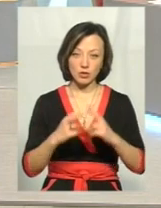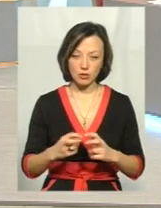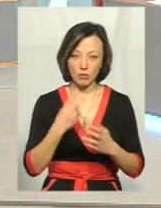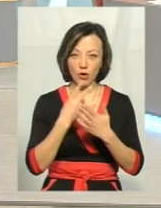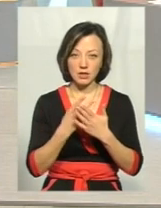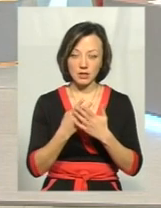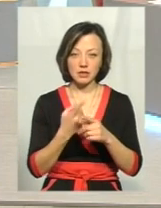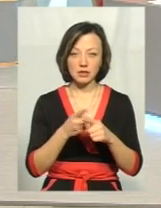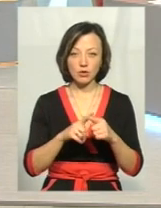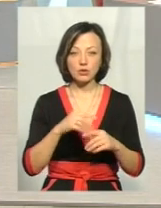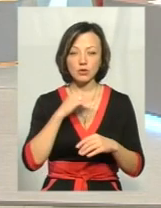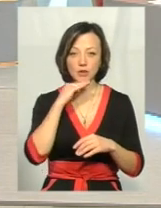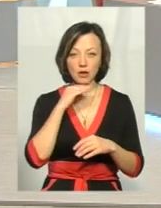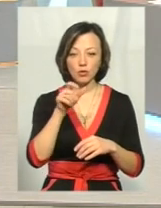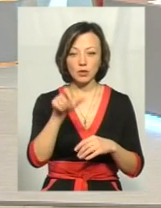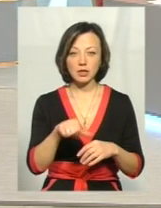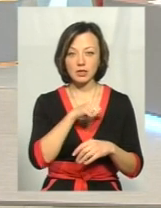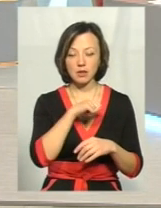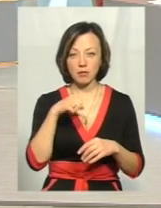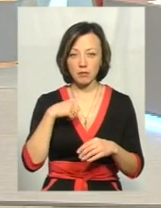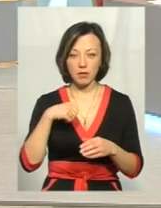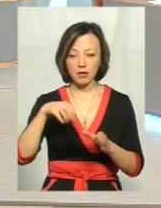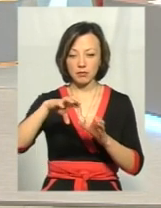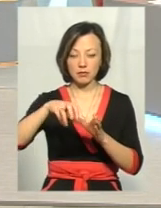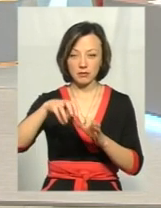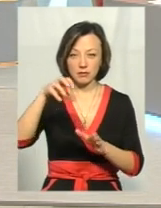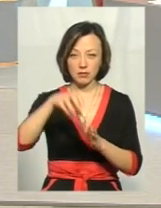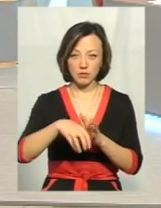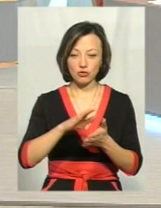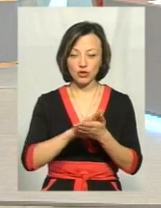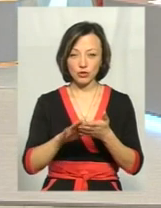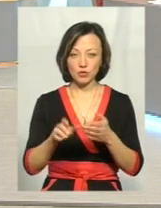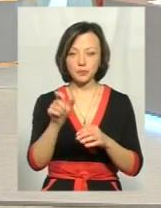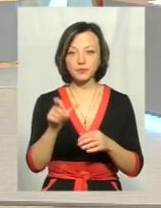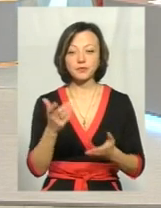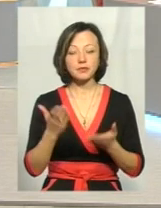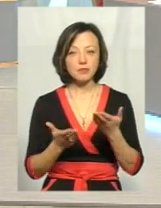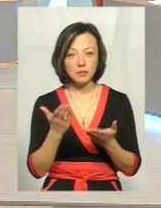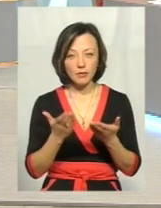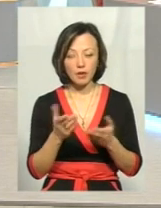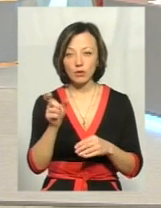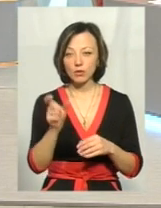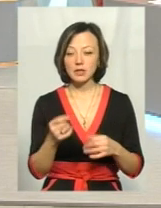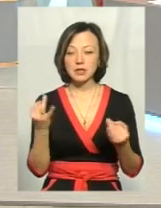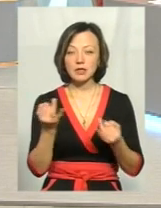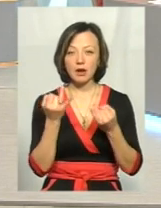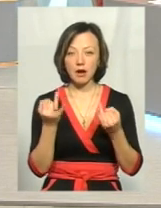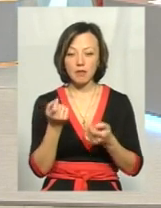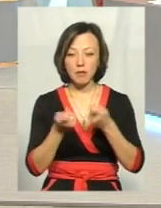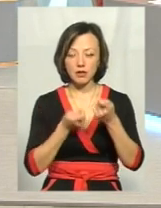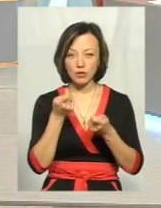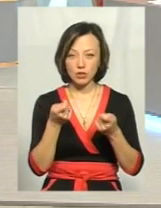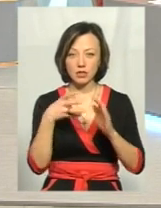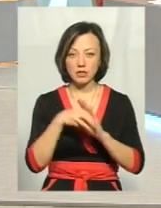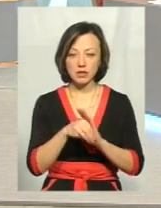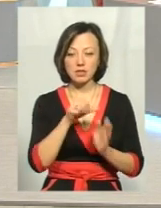ці показники, то цього достатньо буде, щоб людина відібрала в чисту посуду і принесла на дослідження. Якщо людину цікавить бактериологічний склад,